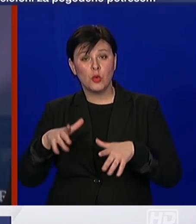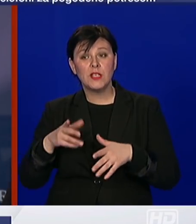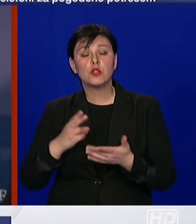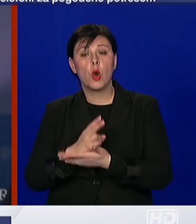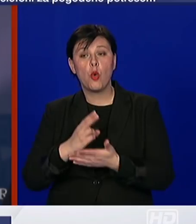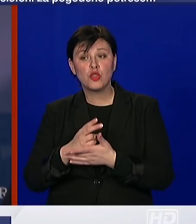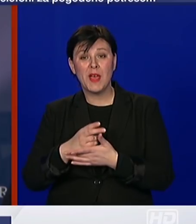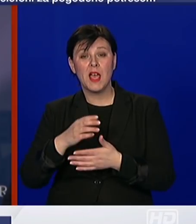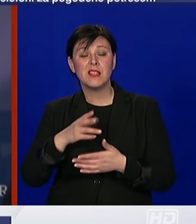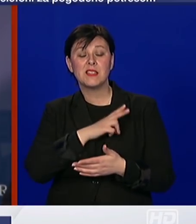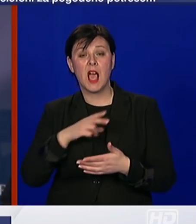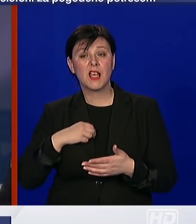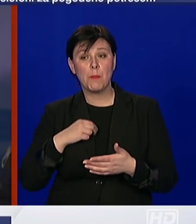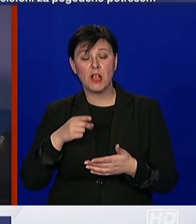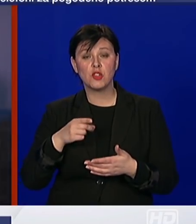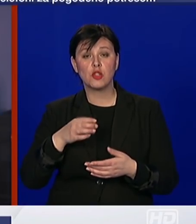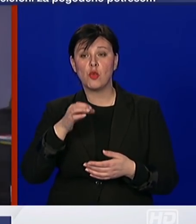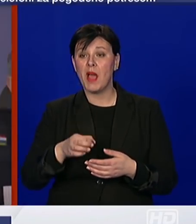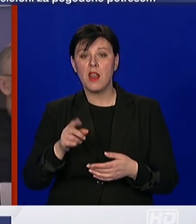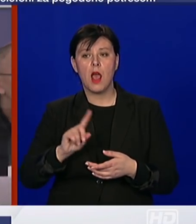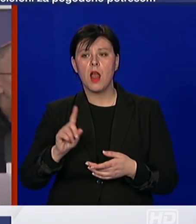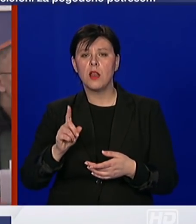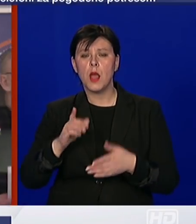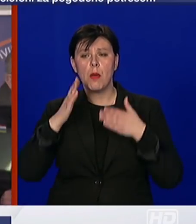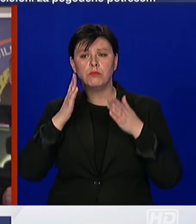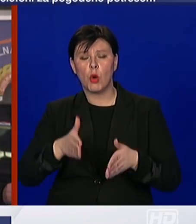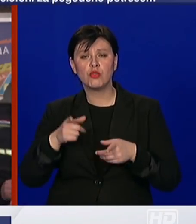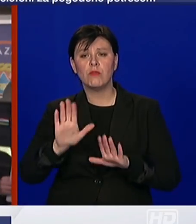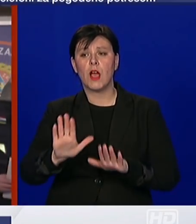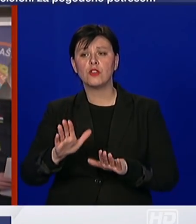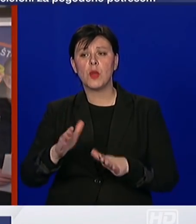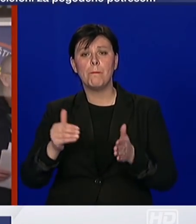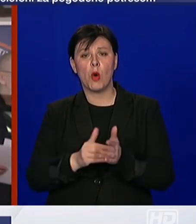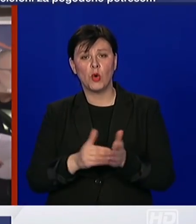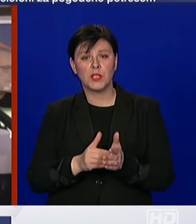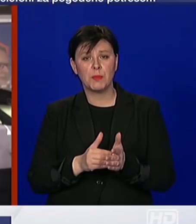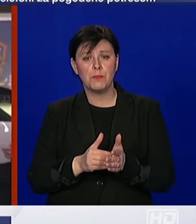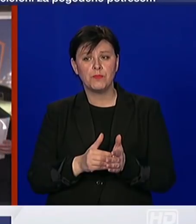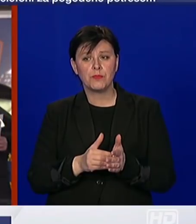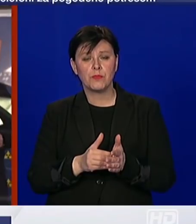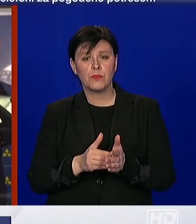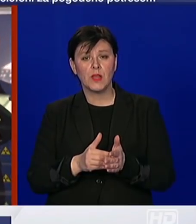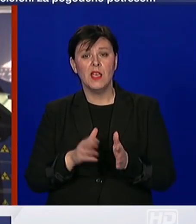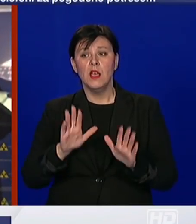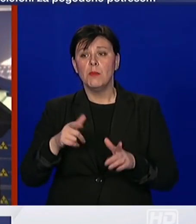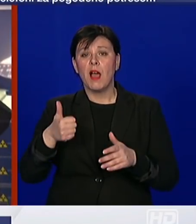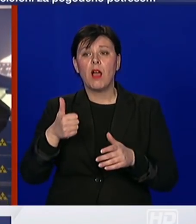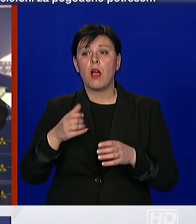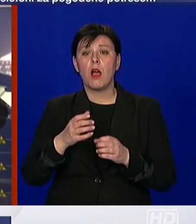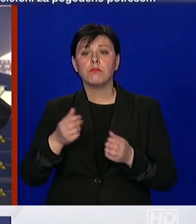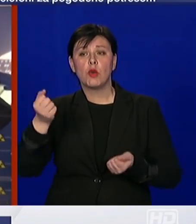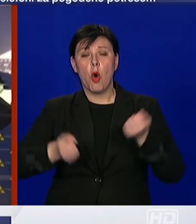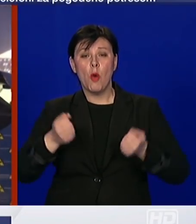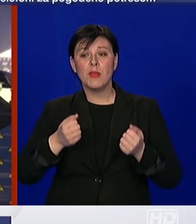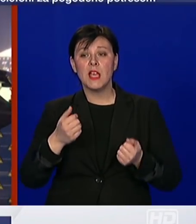Zagrebaške županije ne pridržavaju vaših odredbi, da su, kako su oni rekli, nagruvani poput sardina, po šest ljudi u sanitetskom prijevozu,